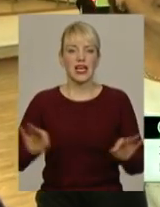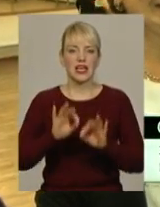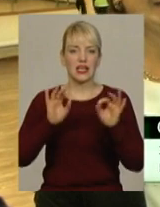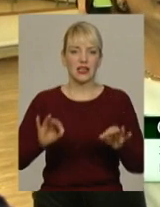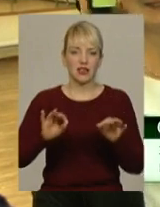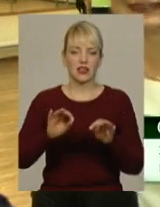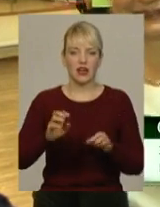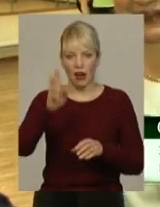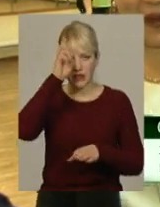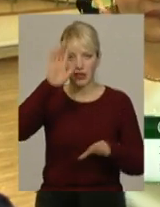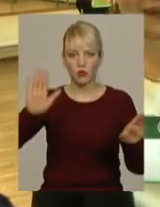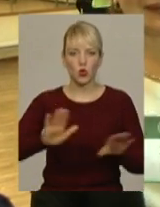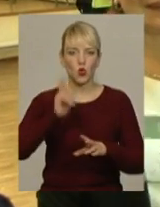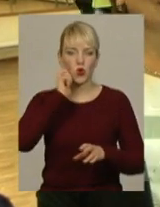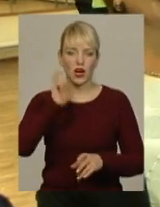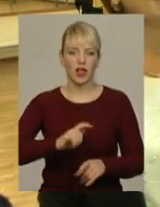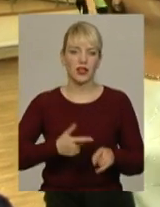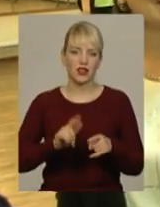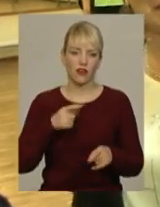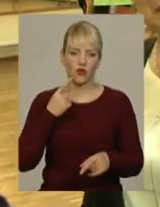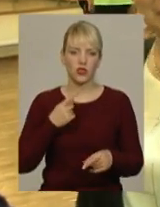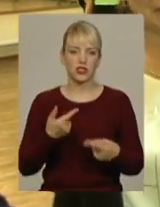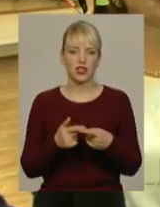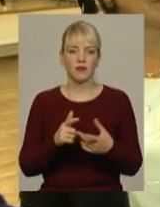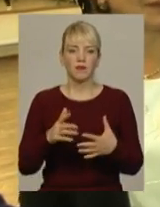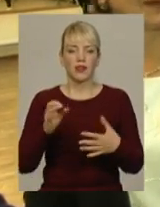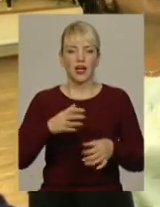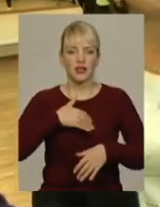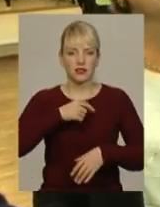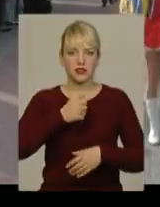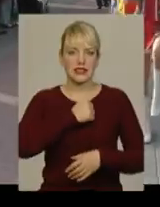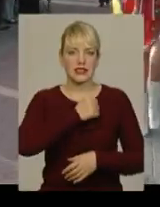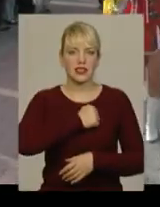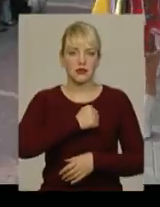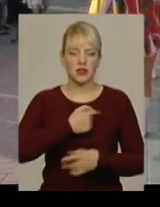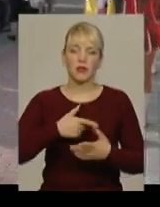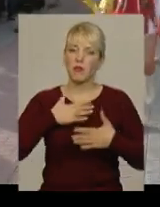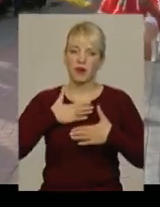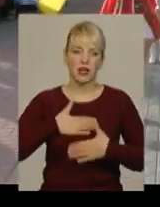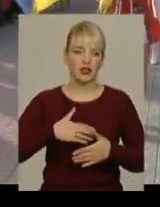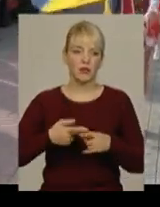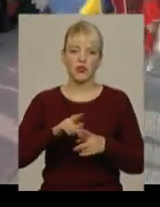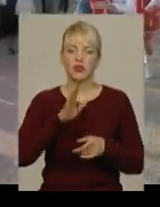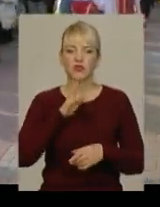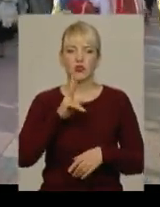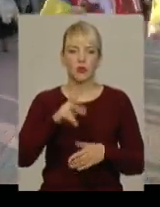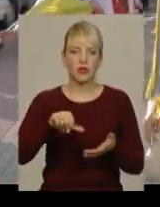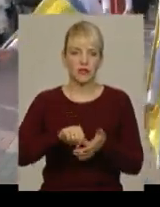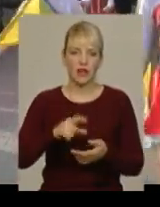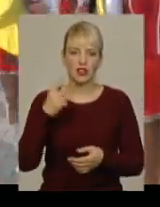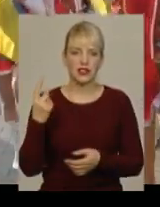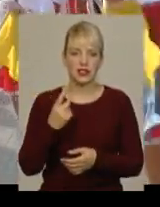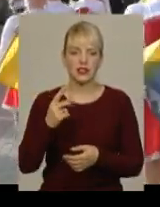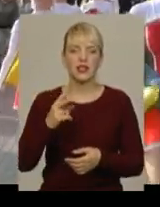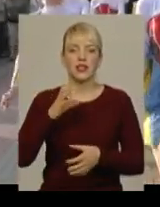відповідально, сльози накатуються, тримтиться, дуже приємно. Хмельницькі мажоретки єдині, хто представляє Україну на